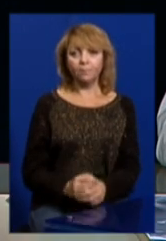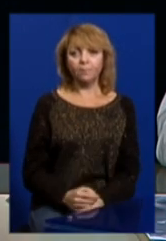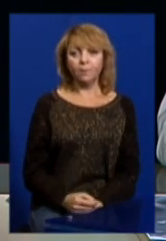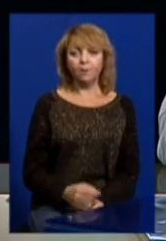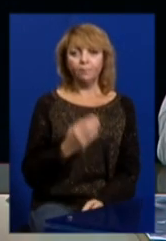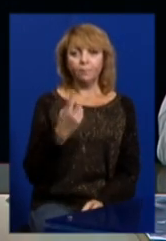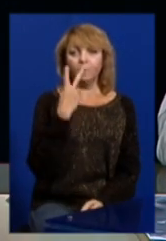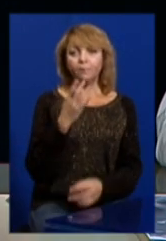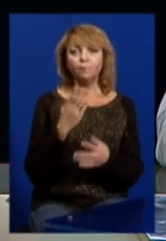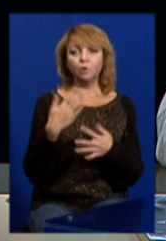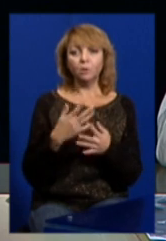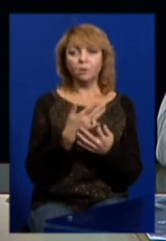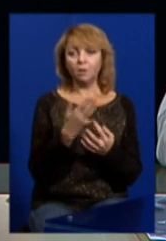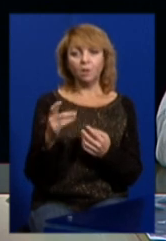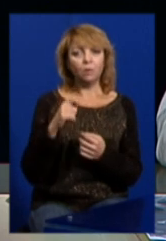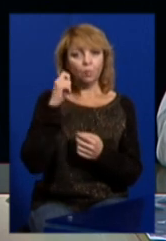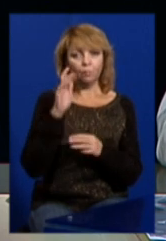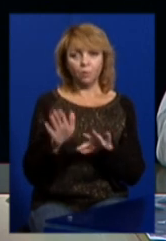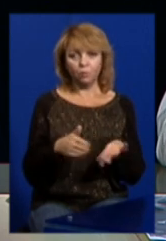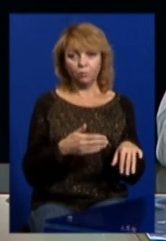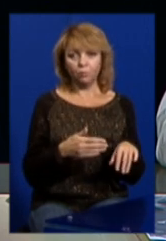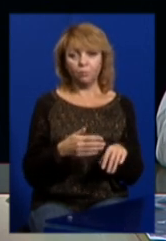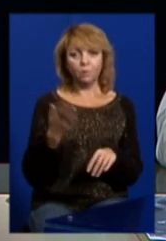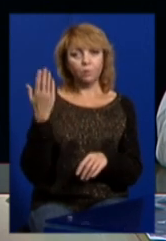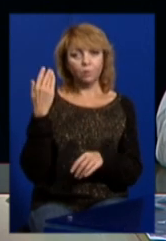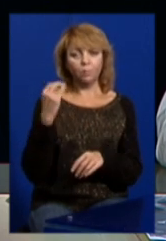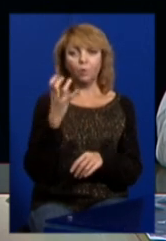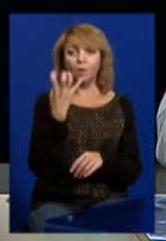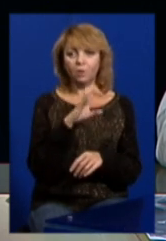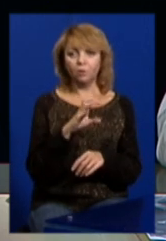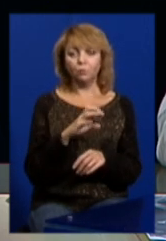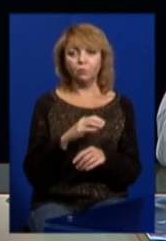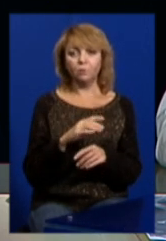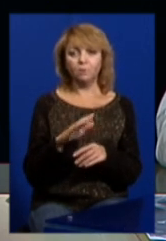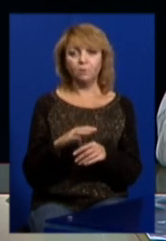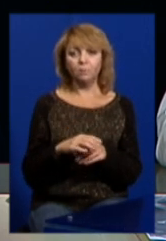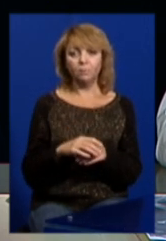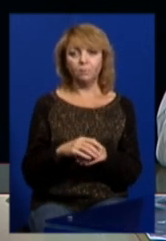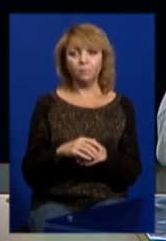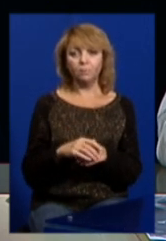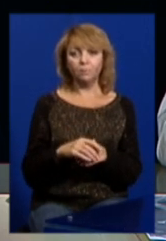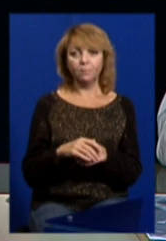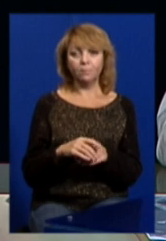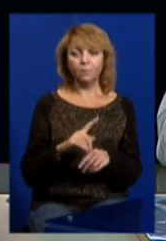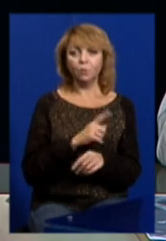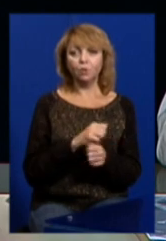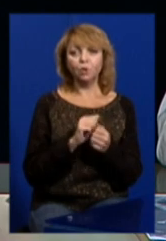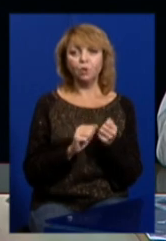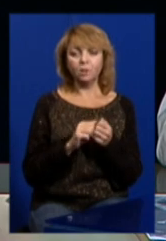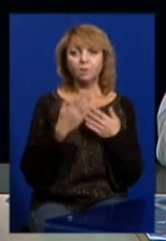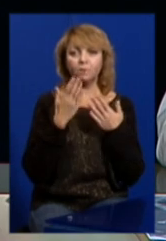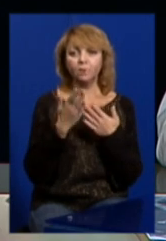Ви ж бачите, вже кілька років пройшло. Тоді по гарячому дуже часто